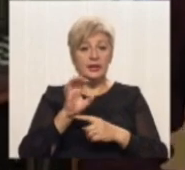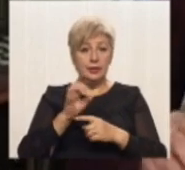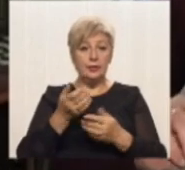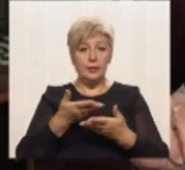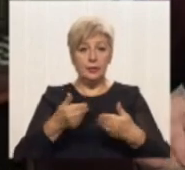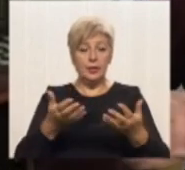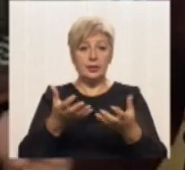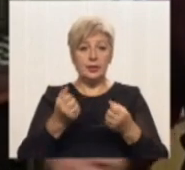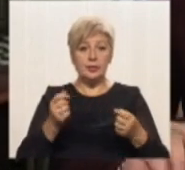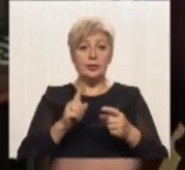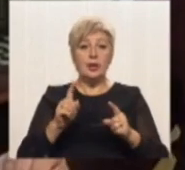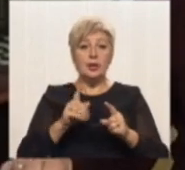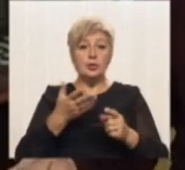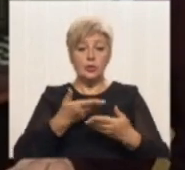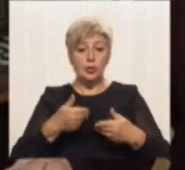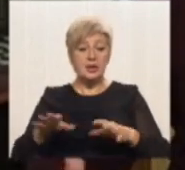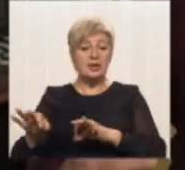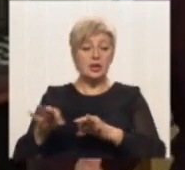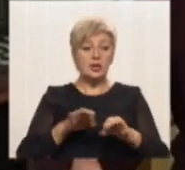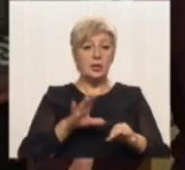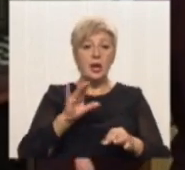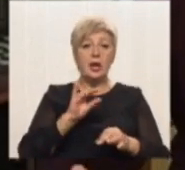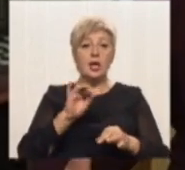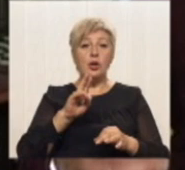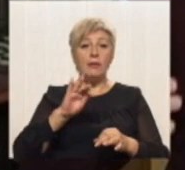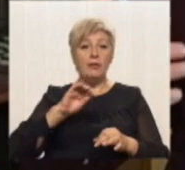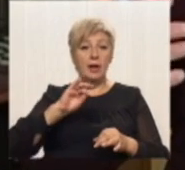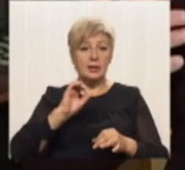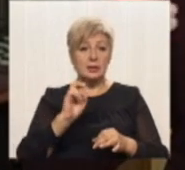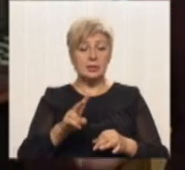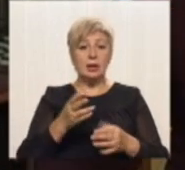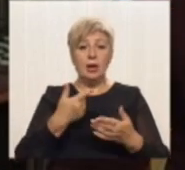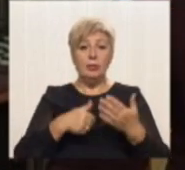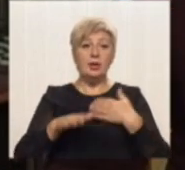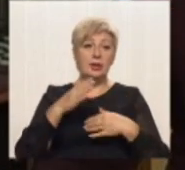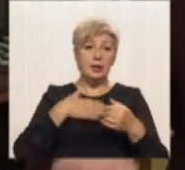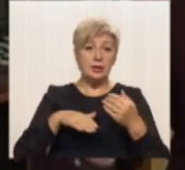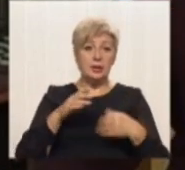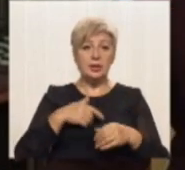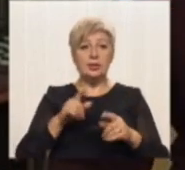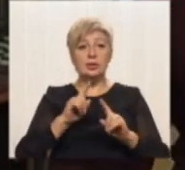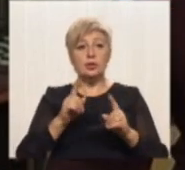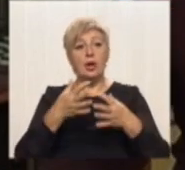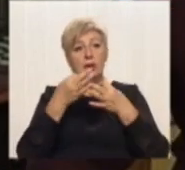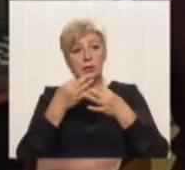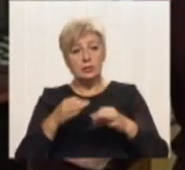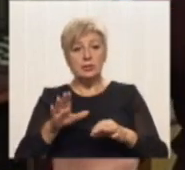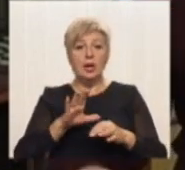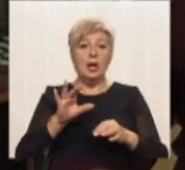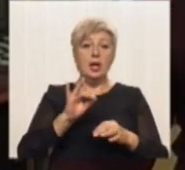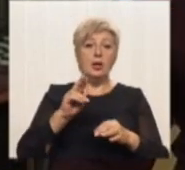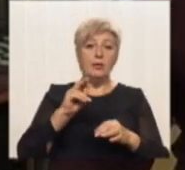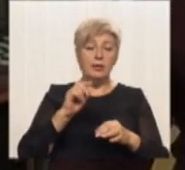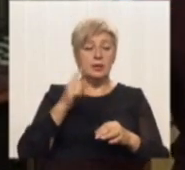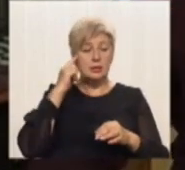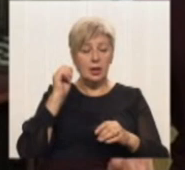з підписом, що ми заїжджаємо в Іловайськ. Ми всі раділи щодо звільнення Іловайська. Ми знали, що там йдуть важкі